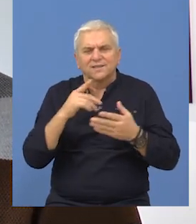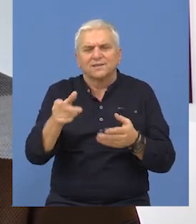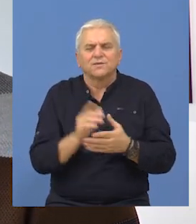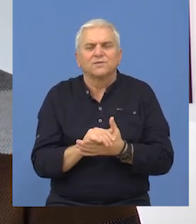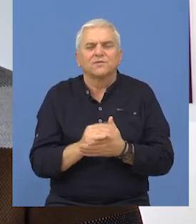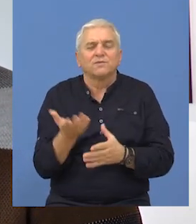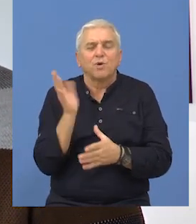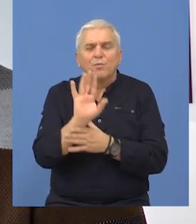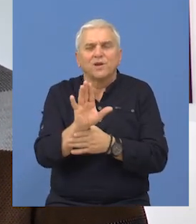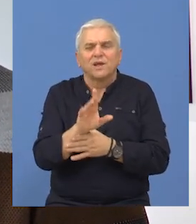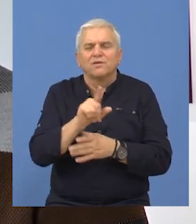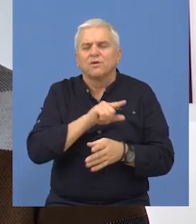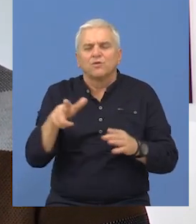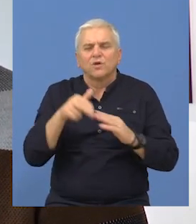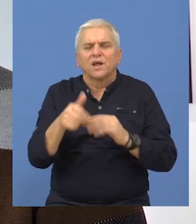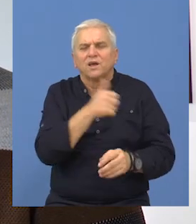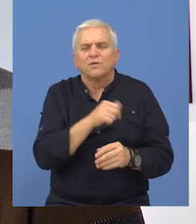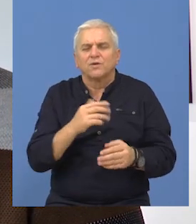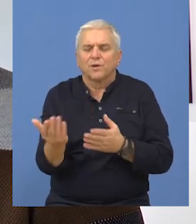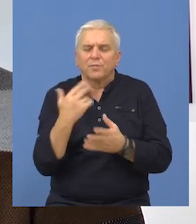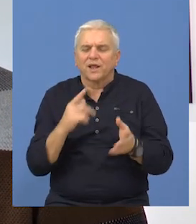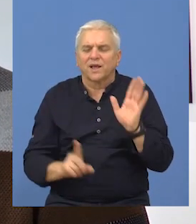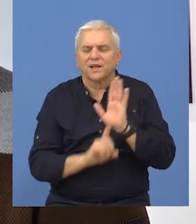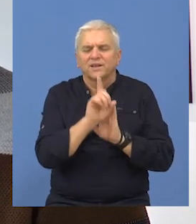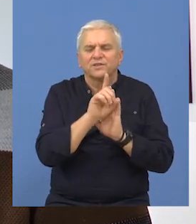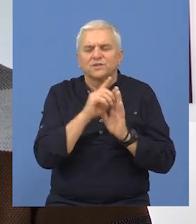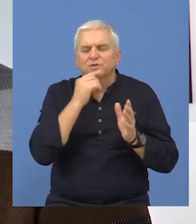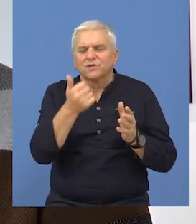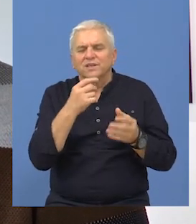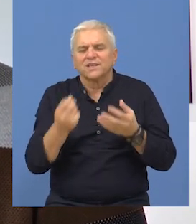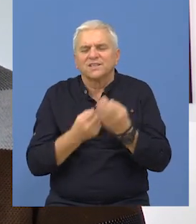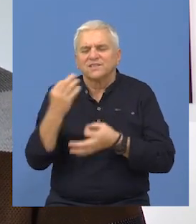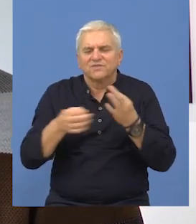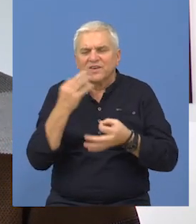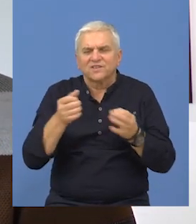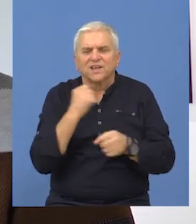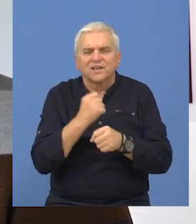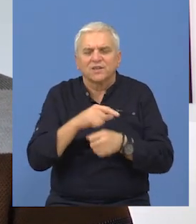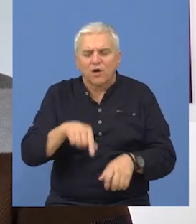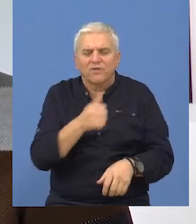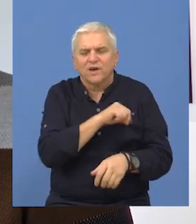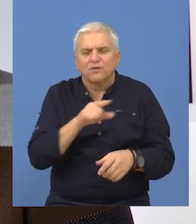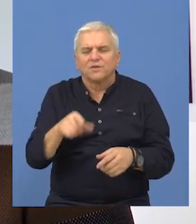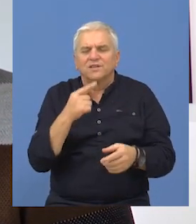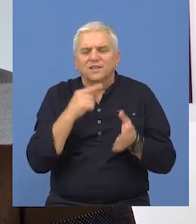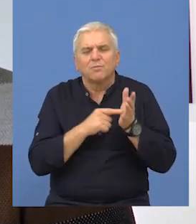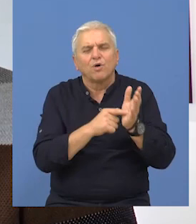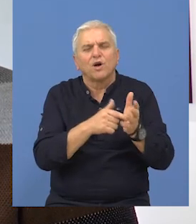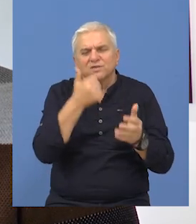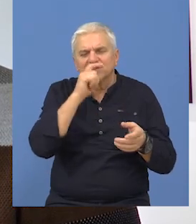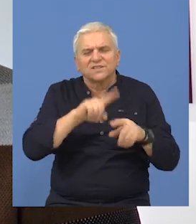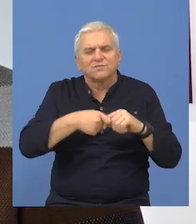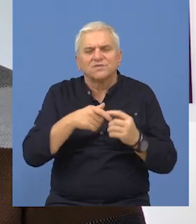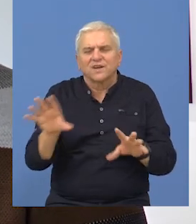preskonferencije, predstavimo do kraja godine preliminarni izveštaj radova od ove godine i